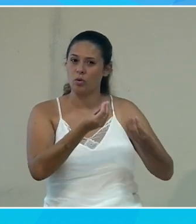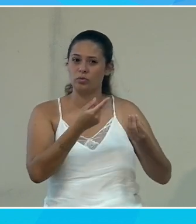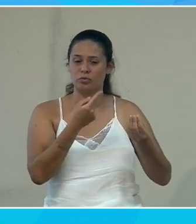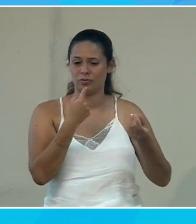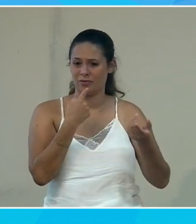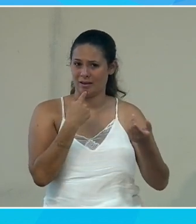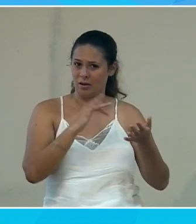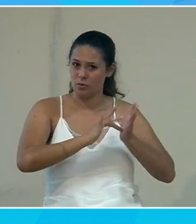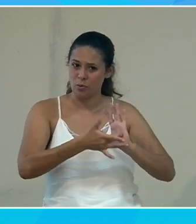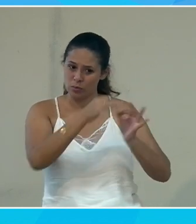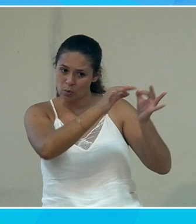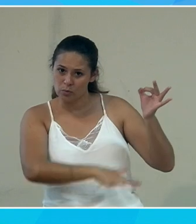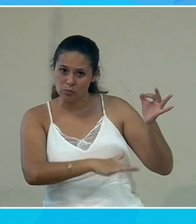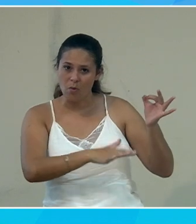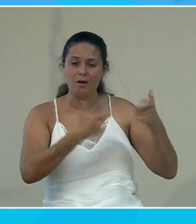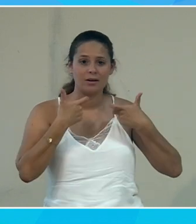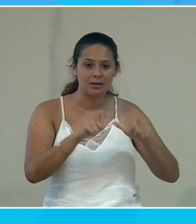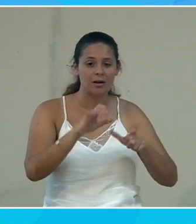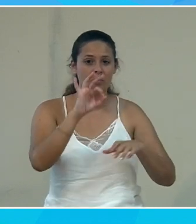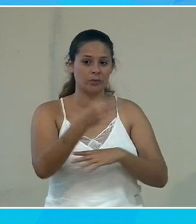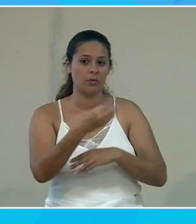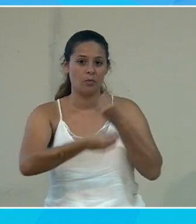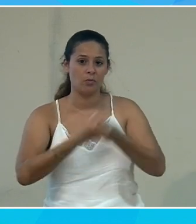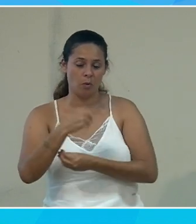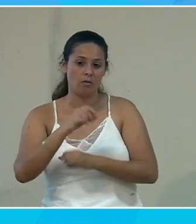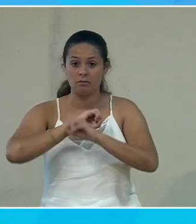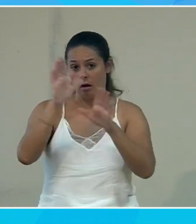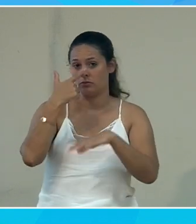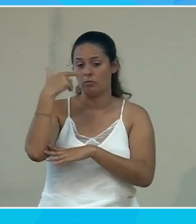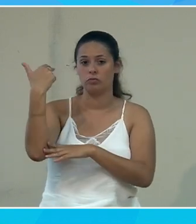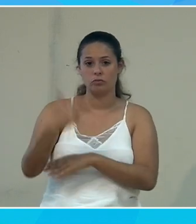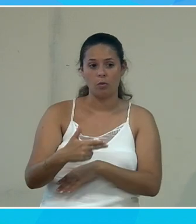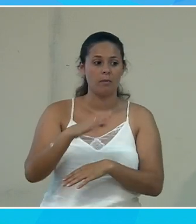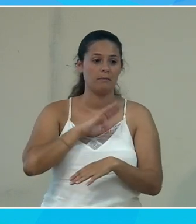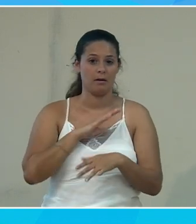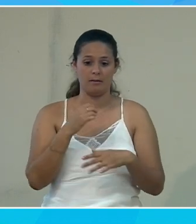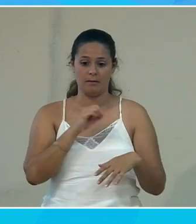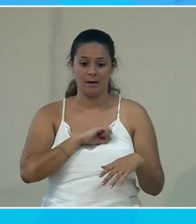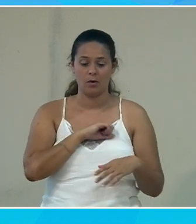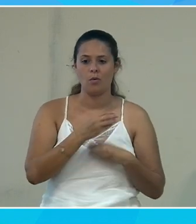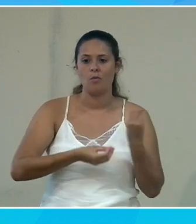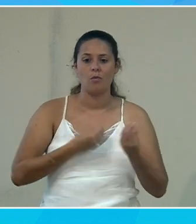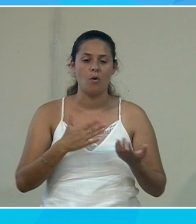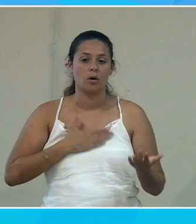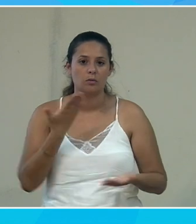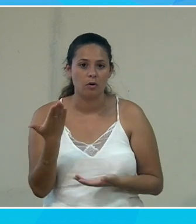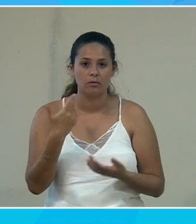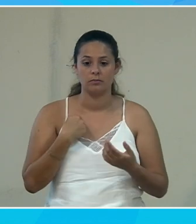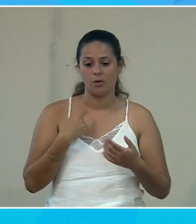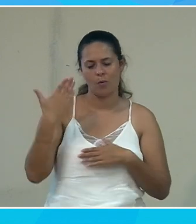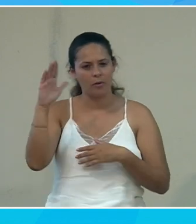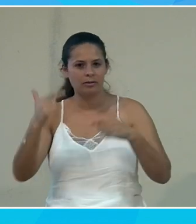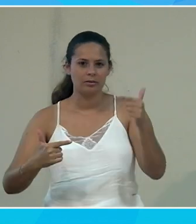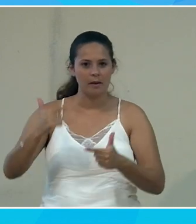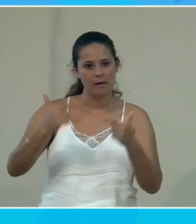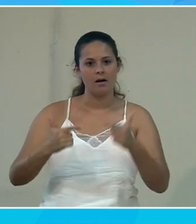'accessibilité numérique la réponse est non très clairement non et heureusement heureusement ou malheureusement enfin c'est comme ça ça c'est un autre débat qui